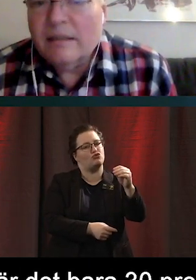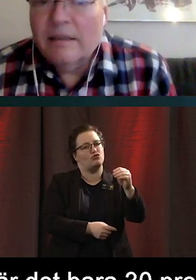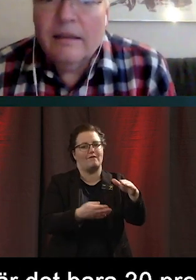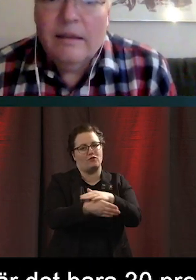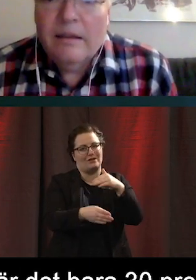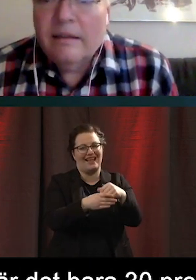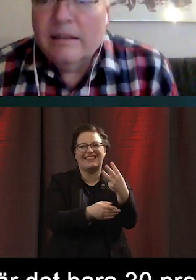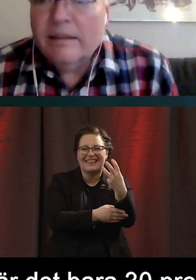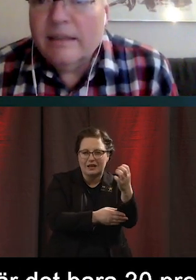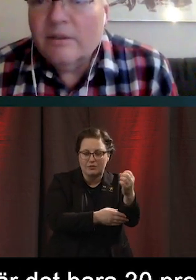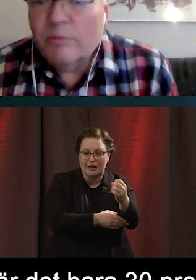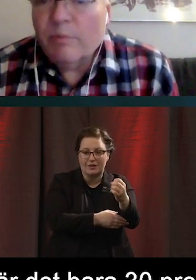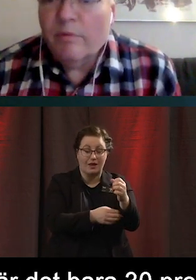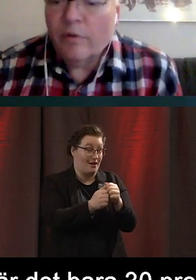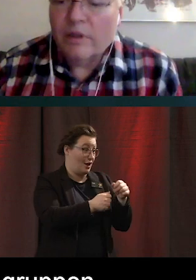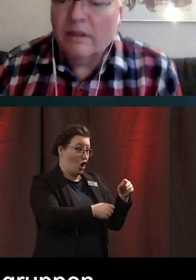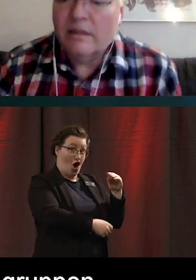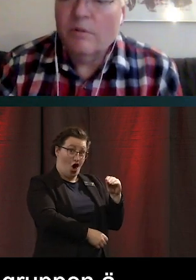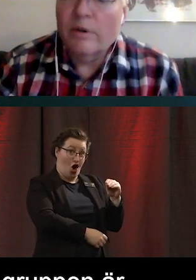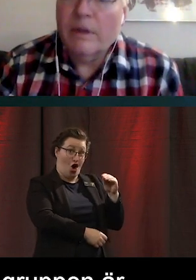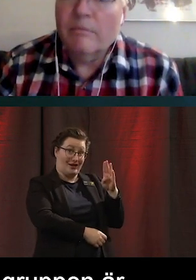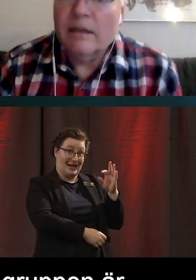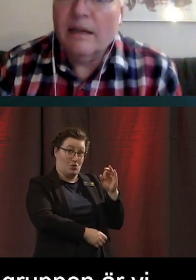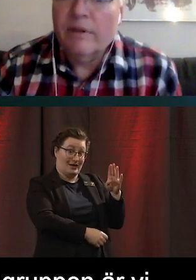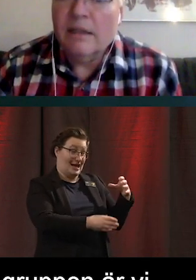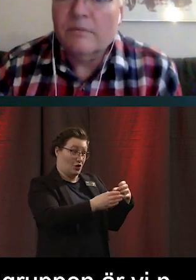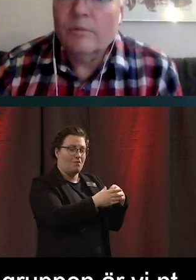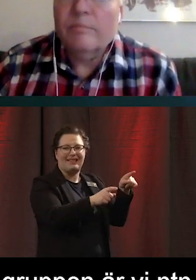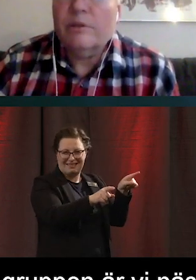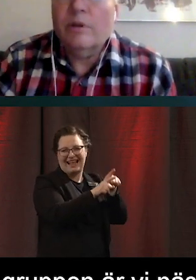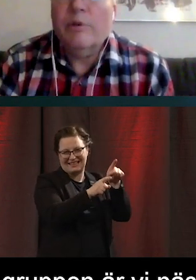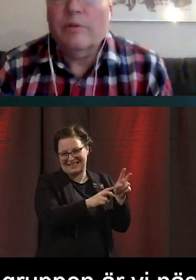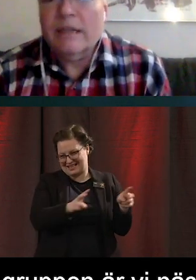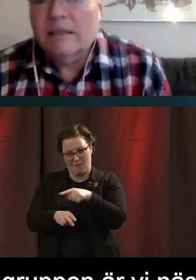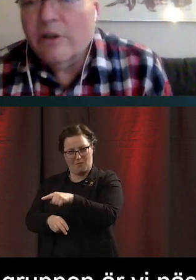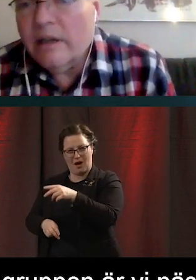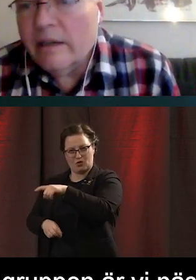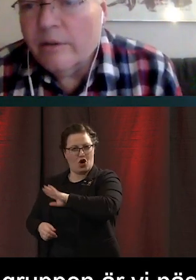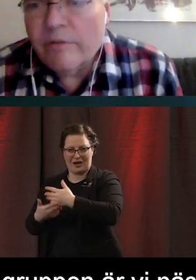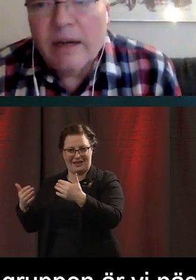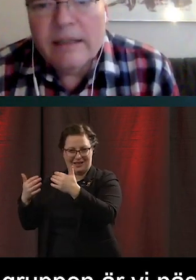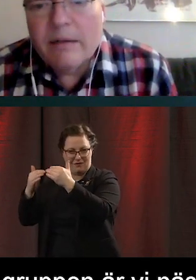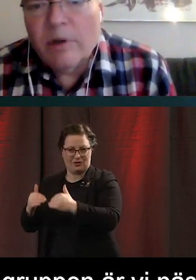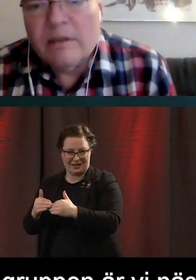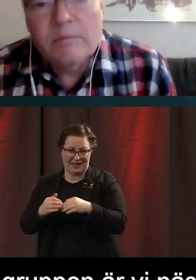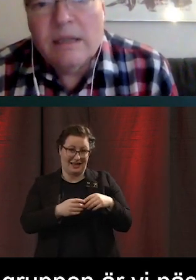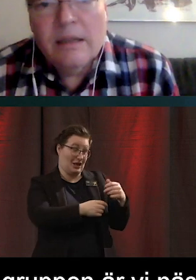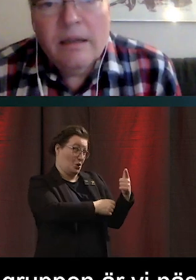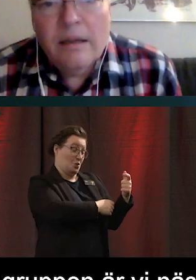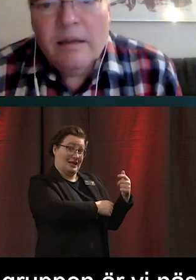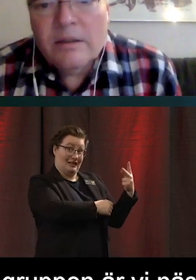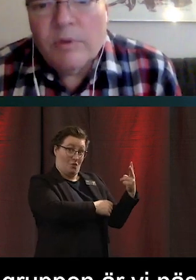vi nästan inte riktigt uppe på befolkningsnivån men i alla fall. Och personer med utvecklingsstörning är det ungefär lika många